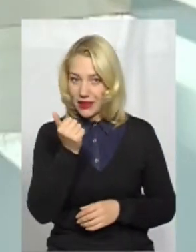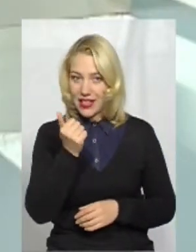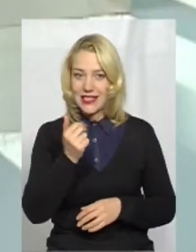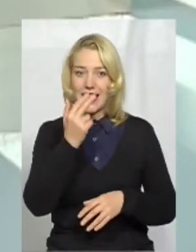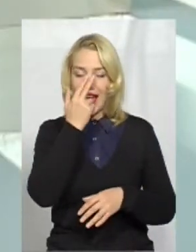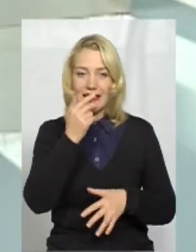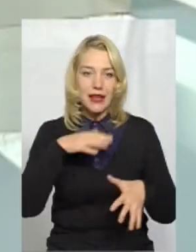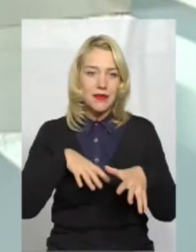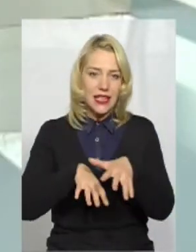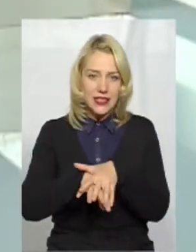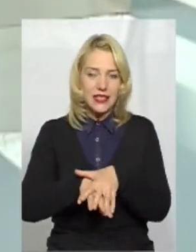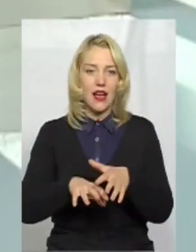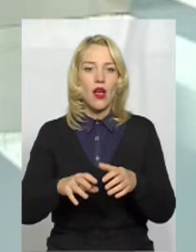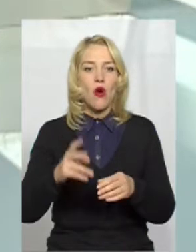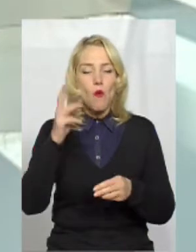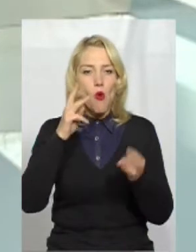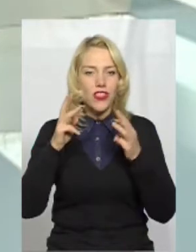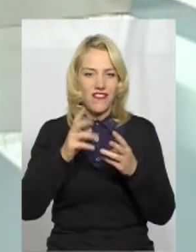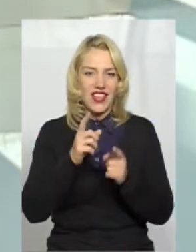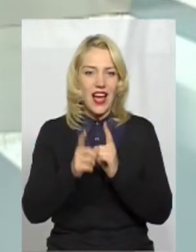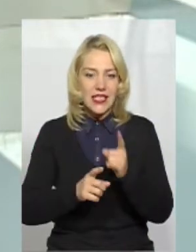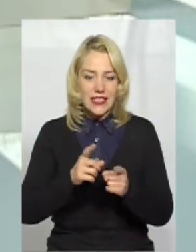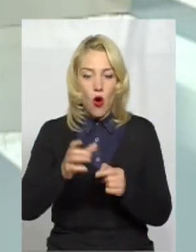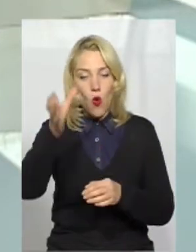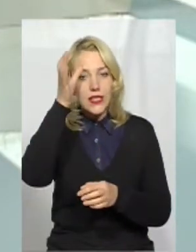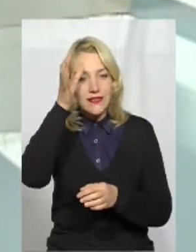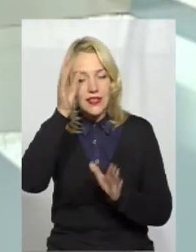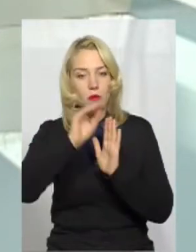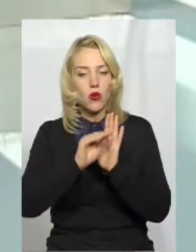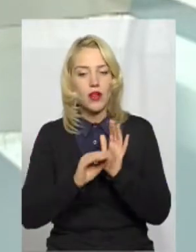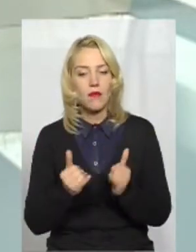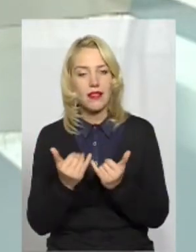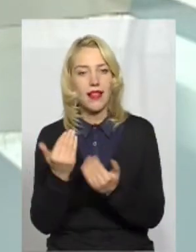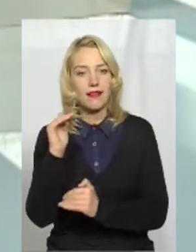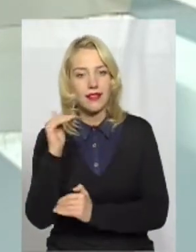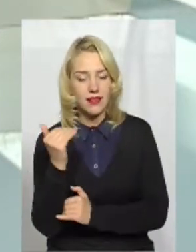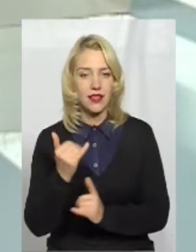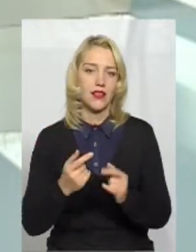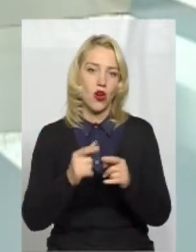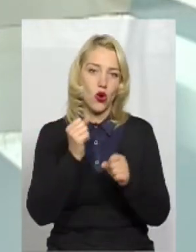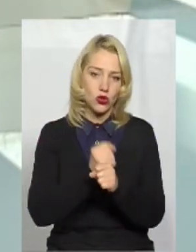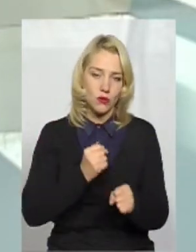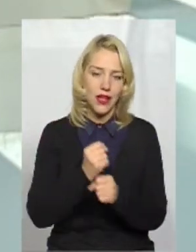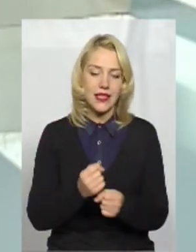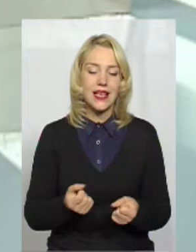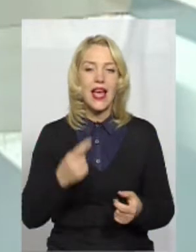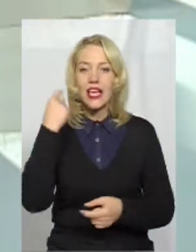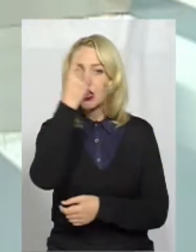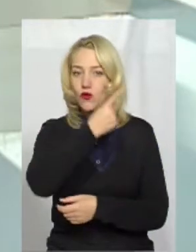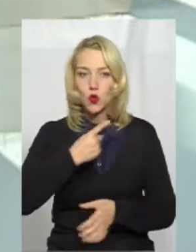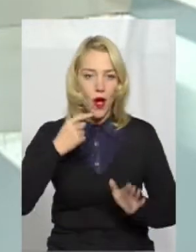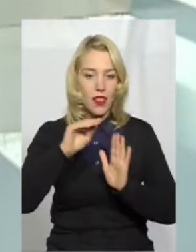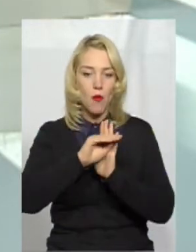модифікація освітньої програми. Тобто для дитини розробляється індивідуальна програма розвитку. Але,